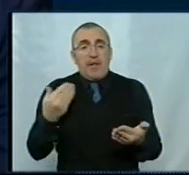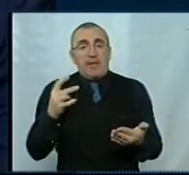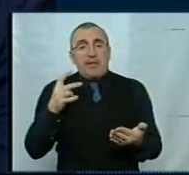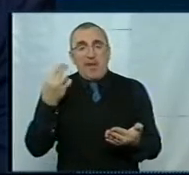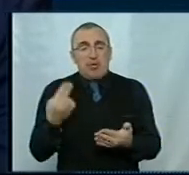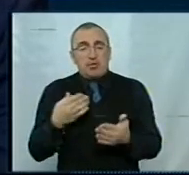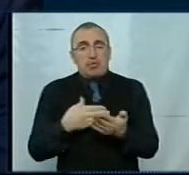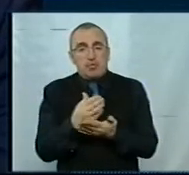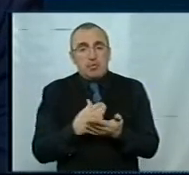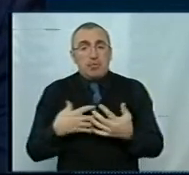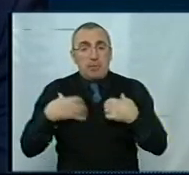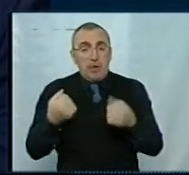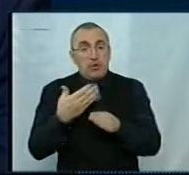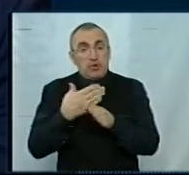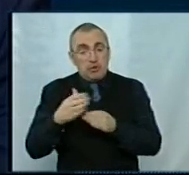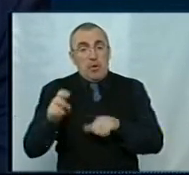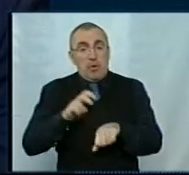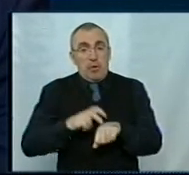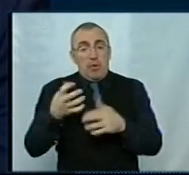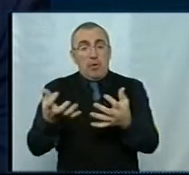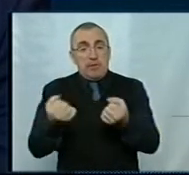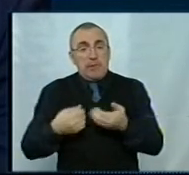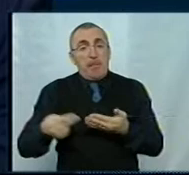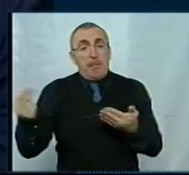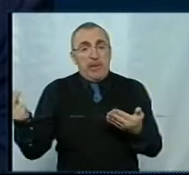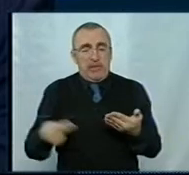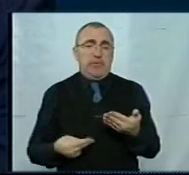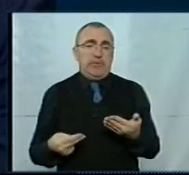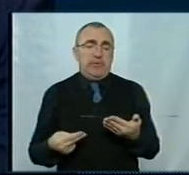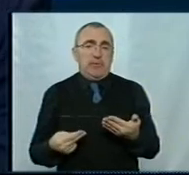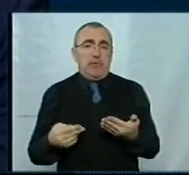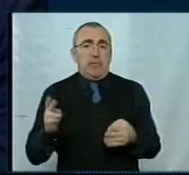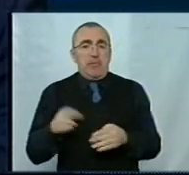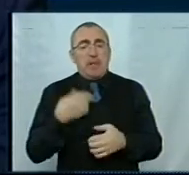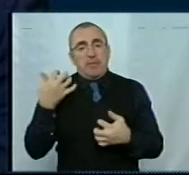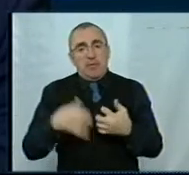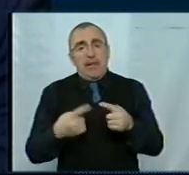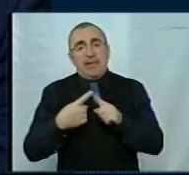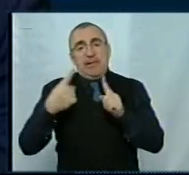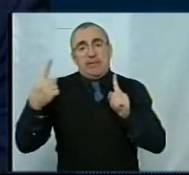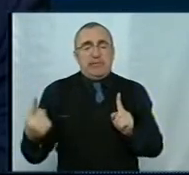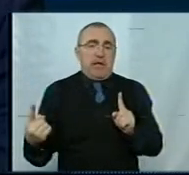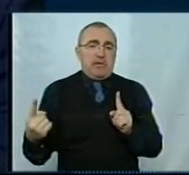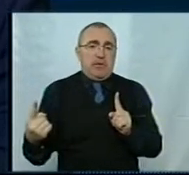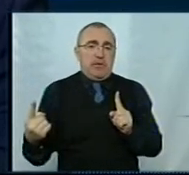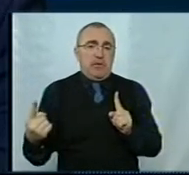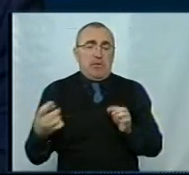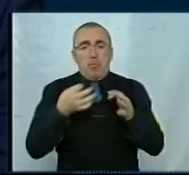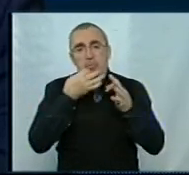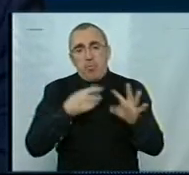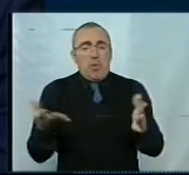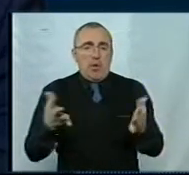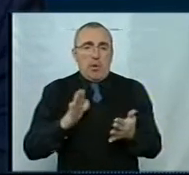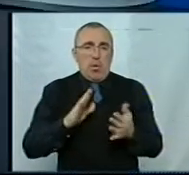здоров'я. Частина цих лікарів отримувала ці підписи безпосередньо дистанційно в будь-яких